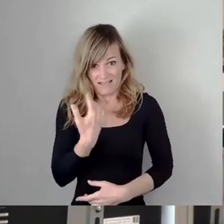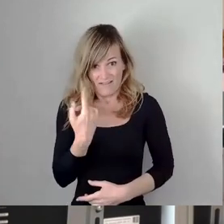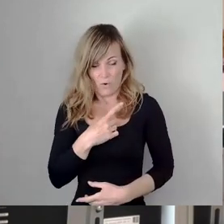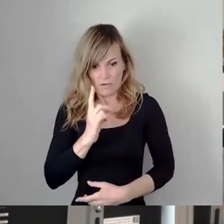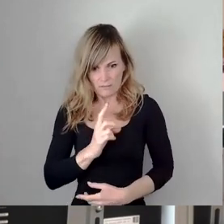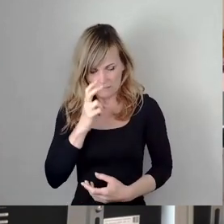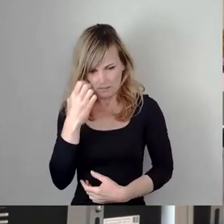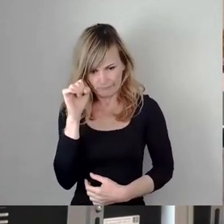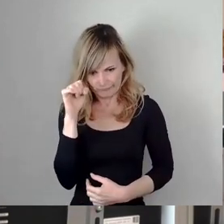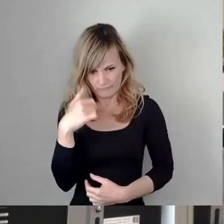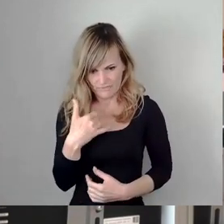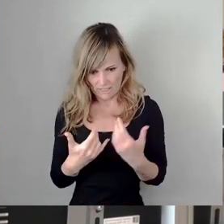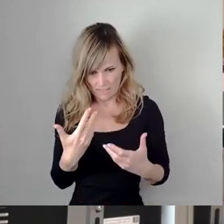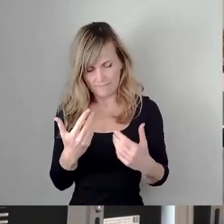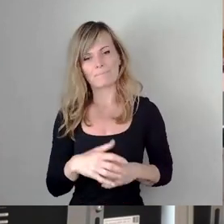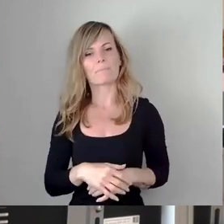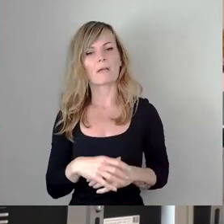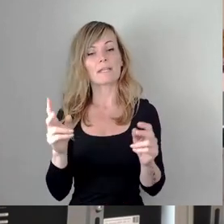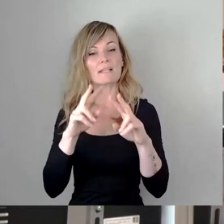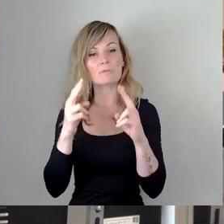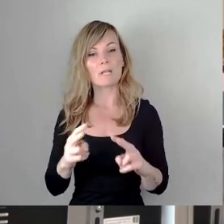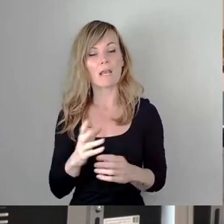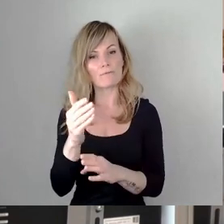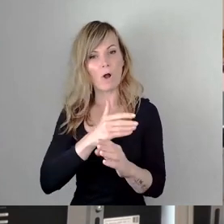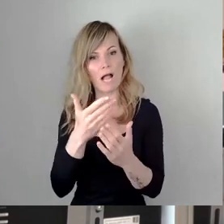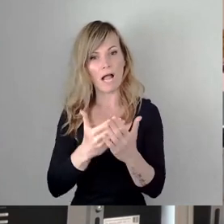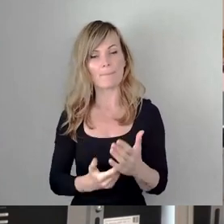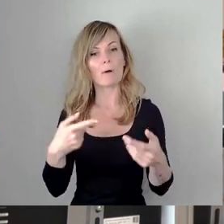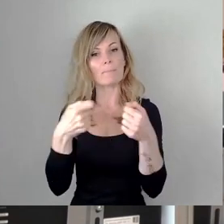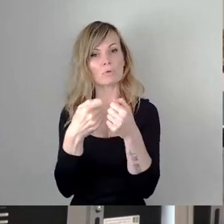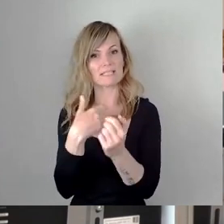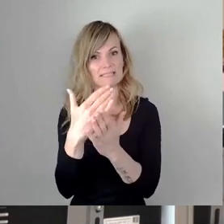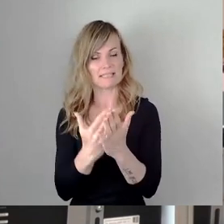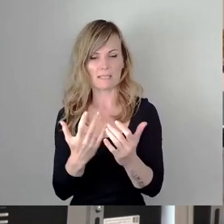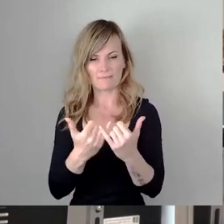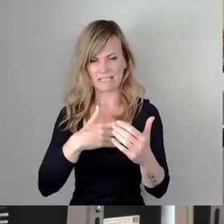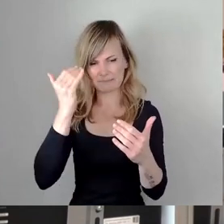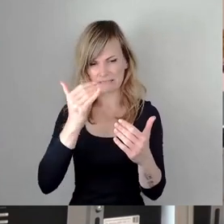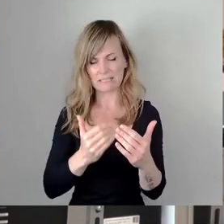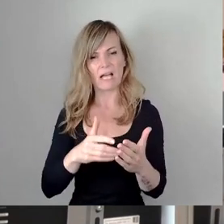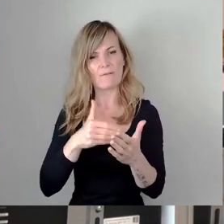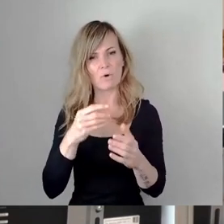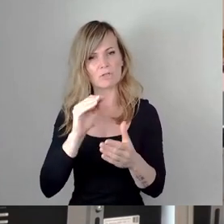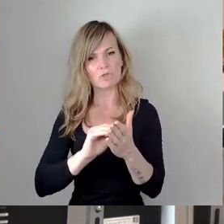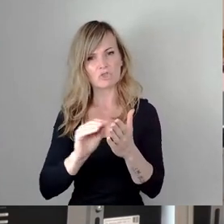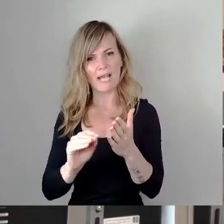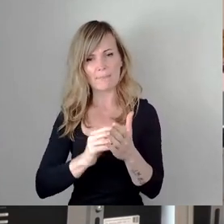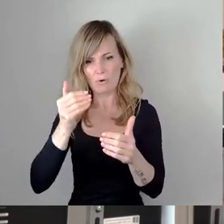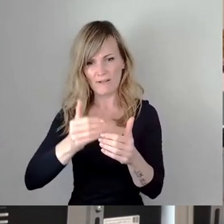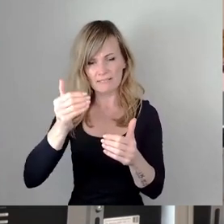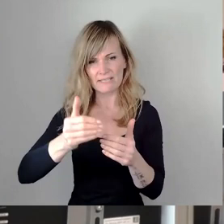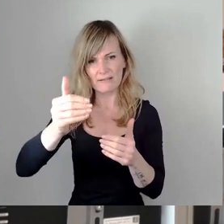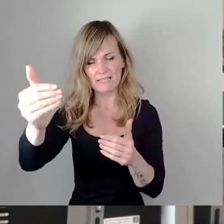nationale Umsetzung dieser Vorgaben in Bundesgesetzen und Verordnungen entwickeln sich seither mit jeder Fortschreibung in eine immer realitäts- und